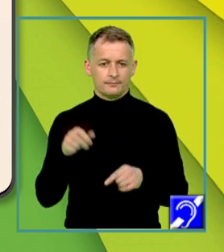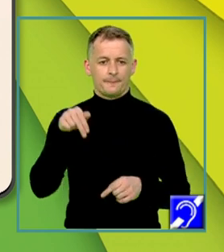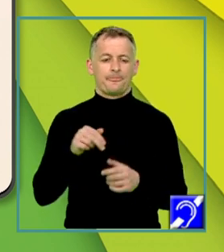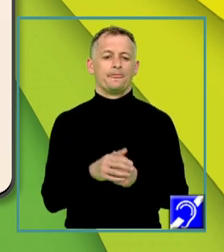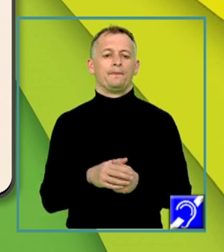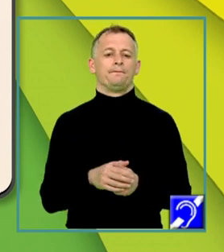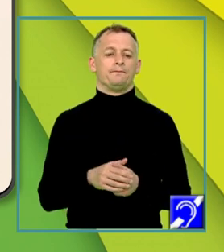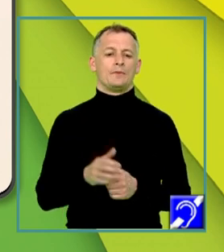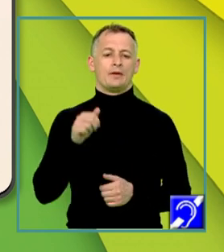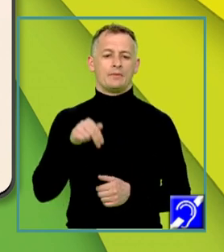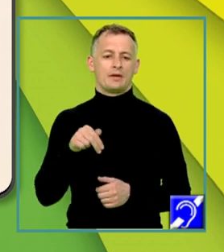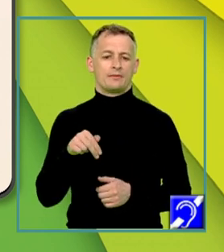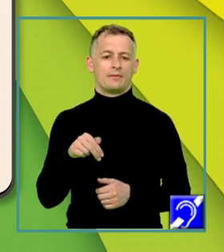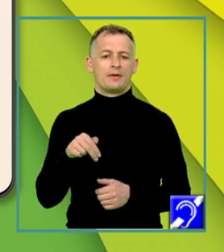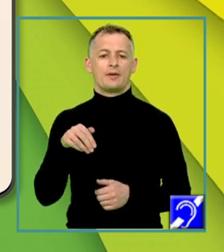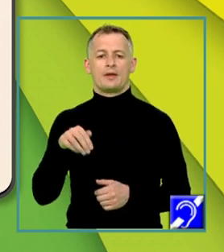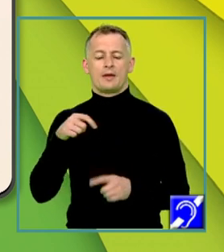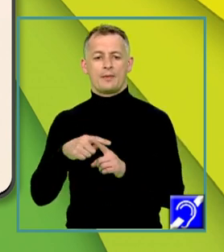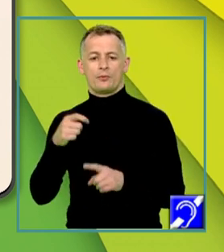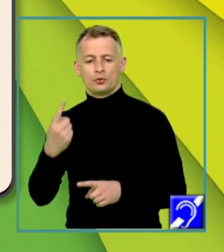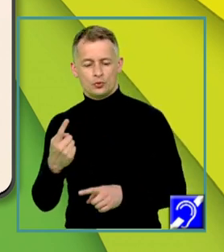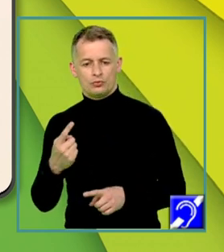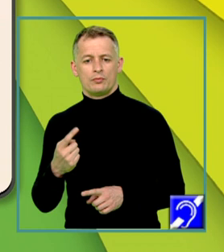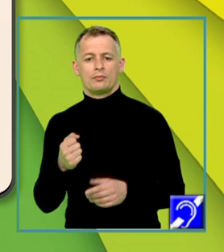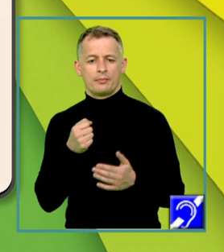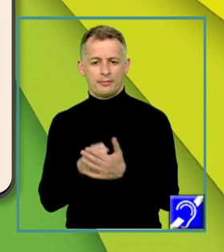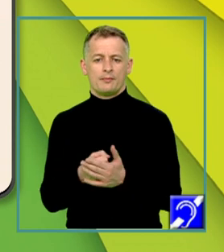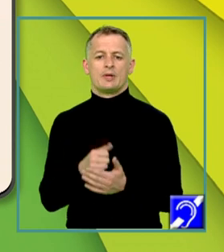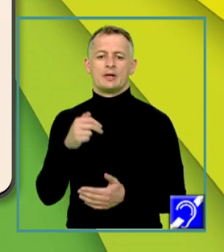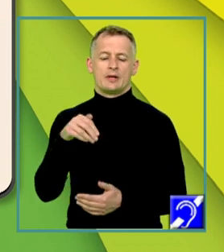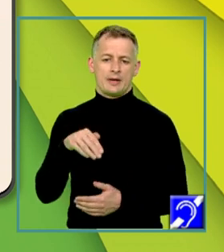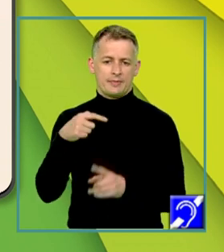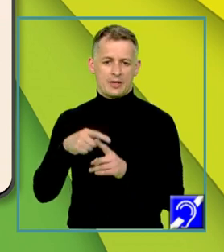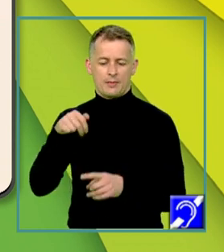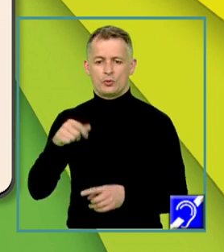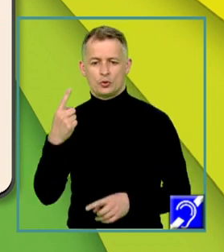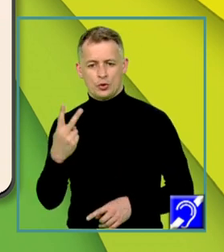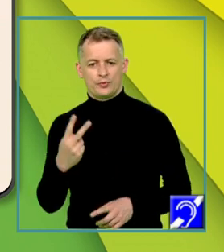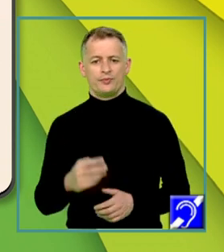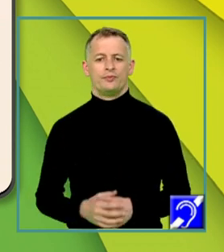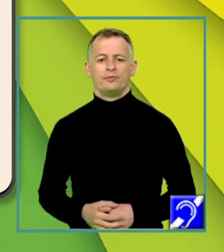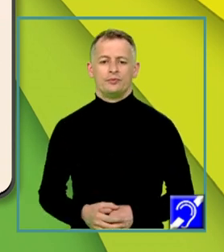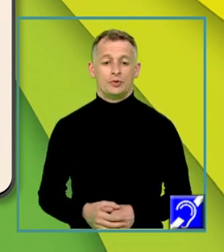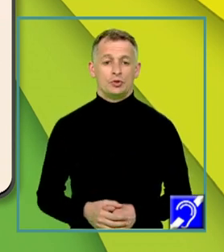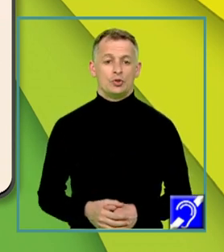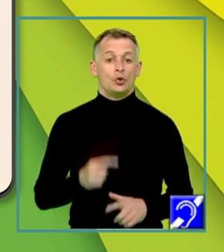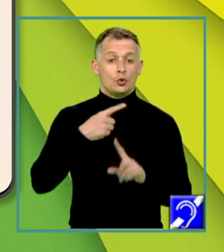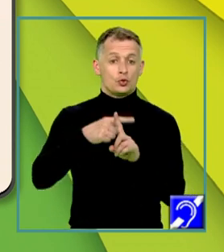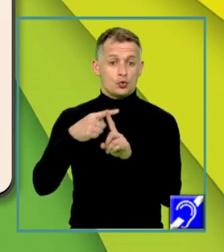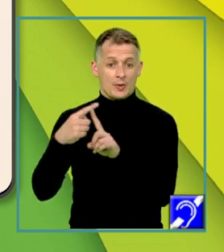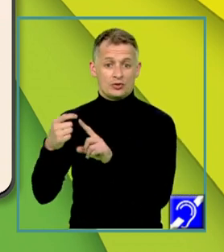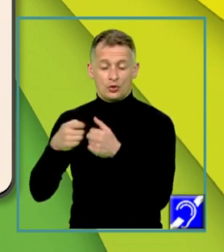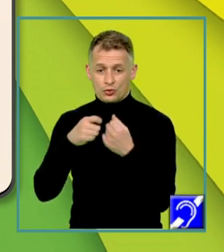M de Ien plus 1 și respectiv M de Ien plus 2. Suma celor 3 matrice